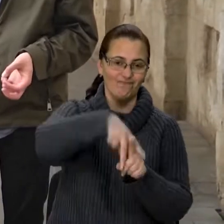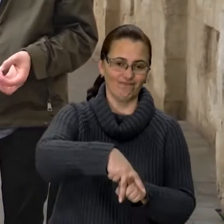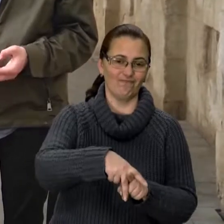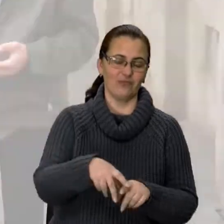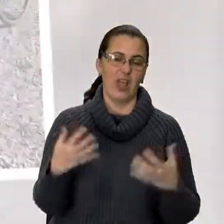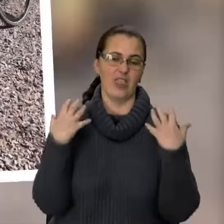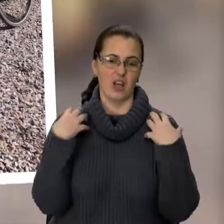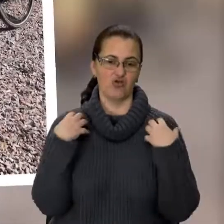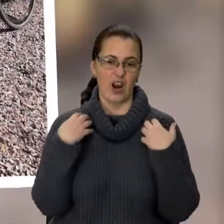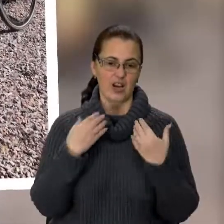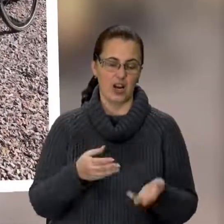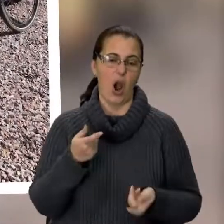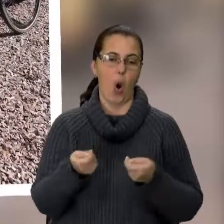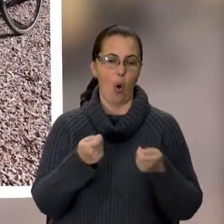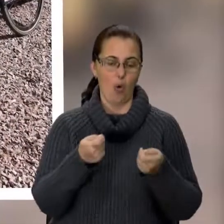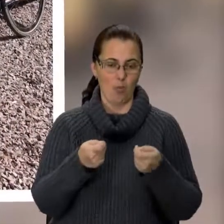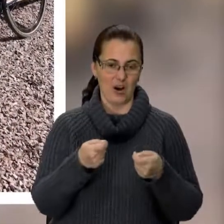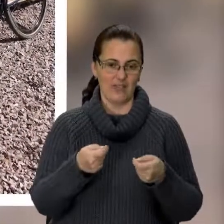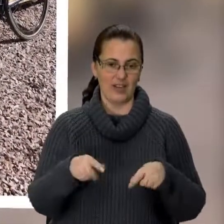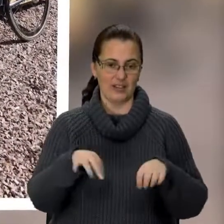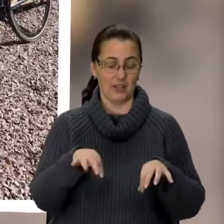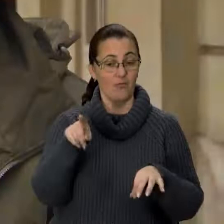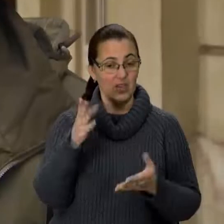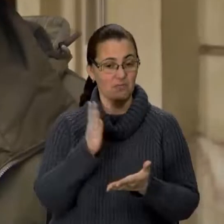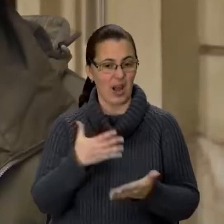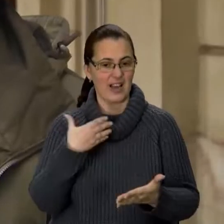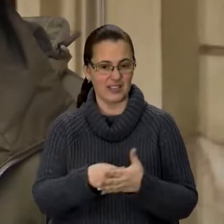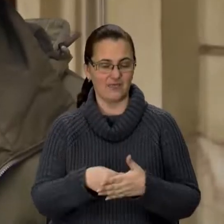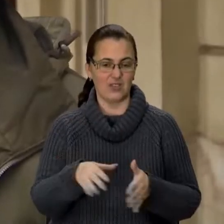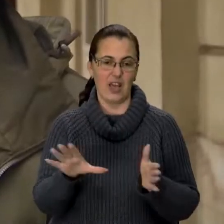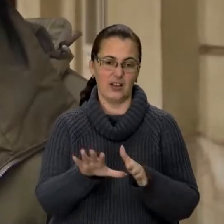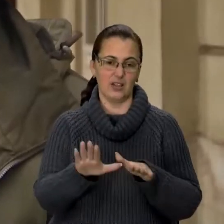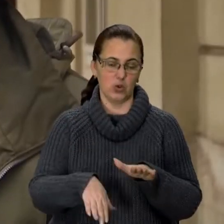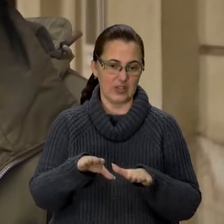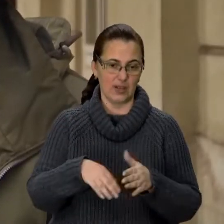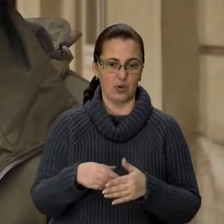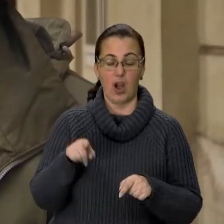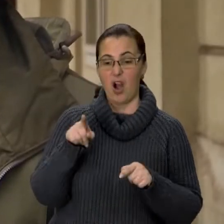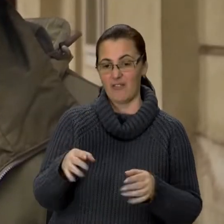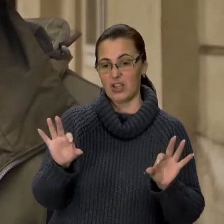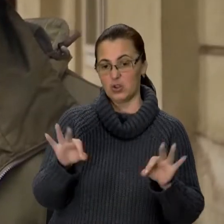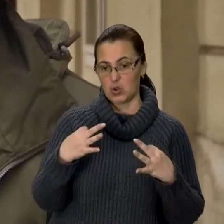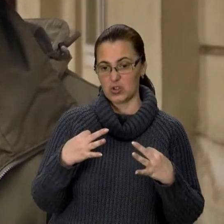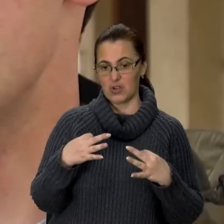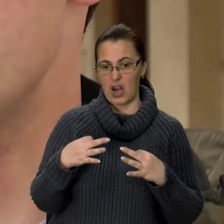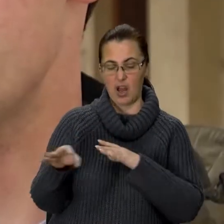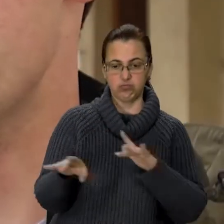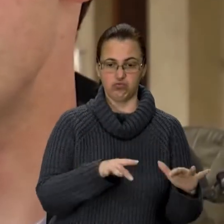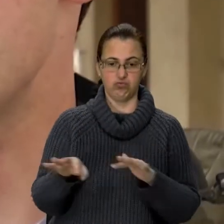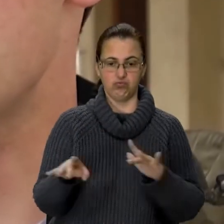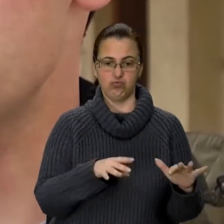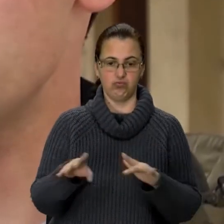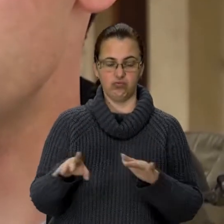профільного управління. Він, до речі, має електросамокат. Власний. Він дозволяє ту саму мобільність забезпечити, що і велосипед